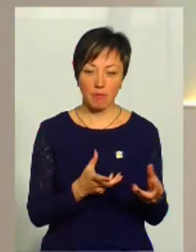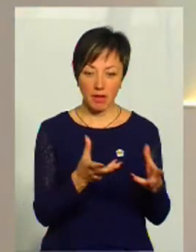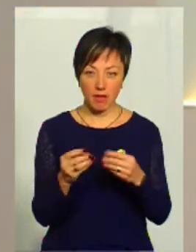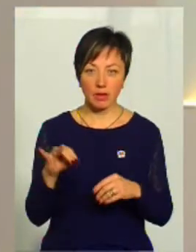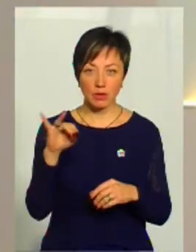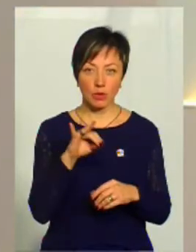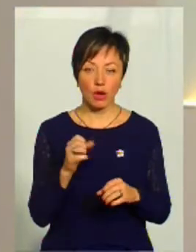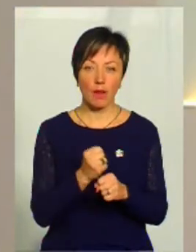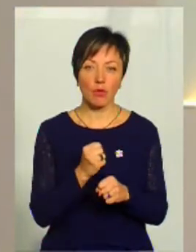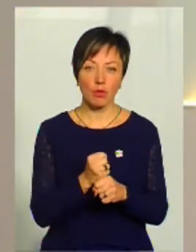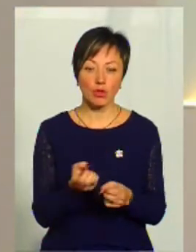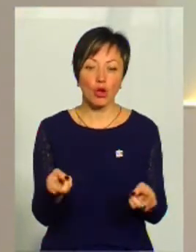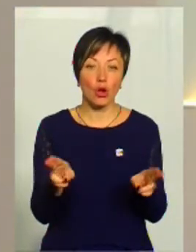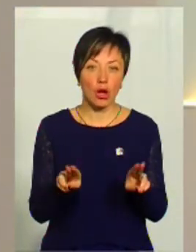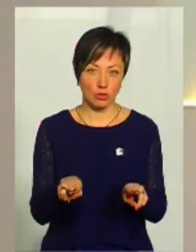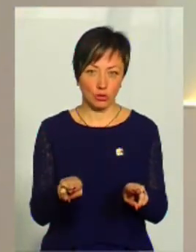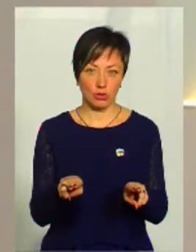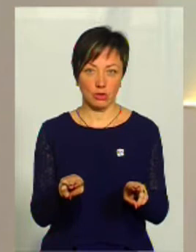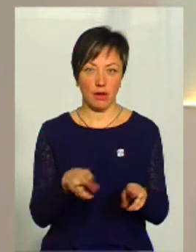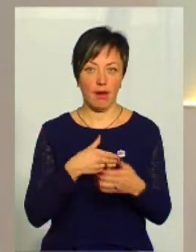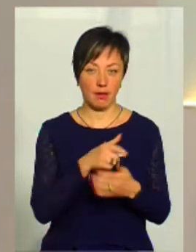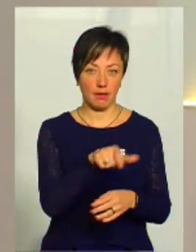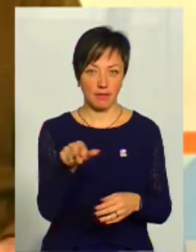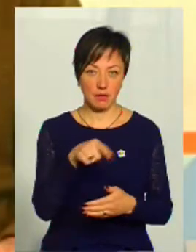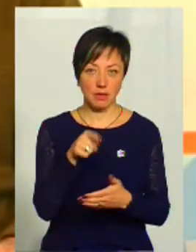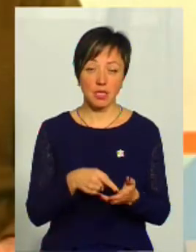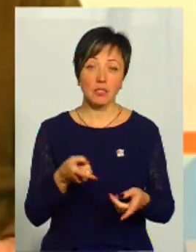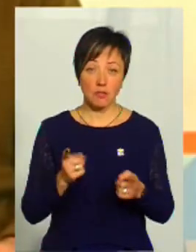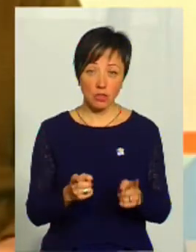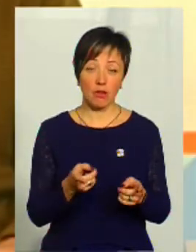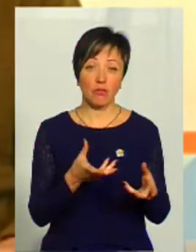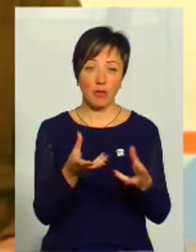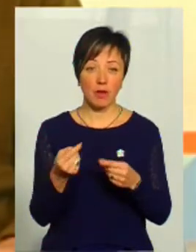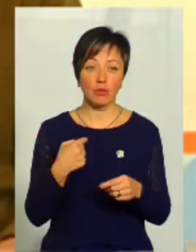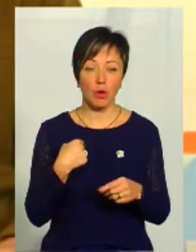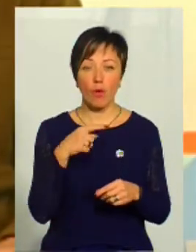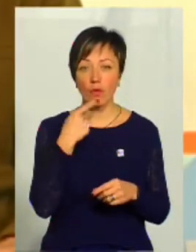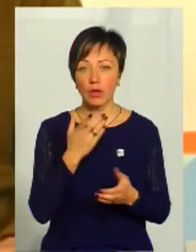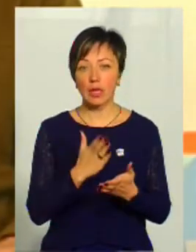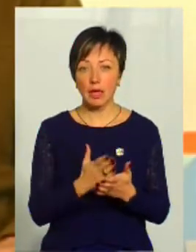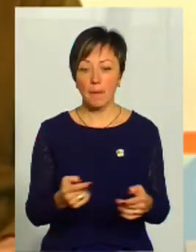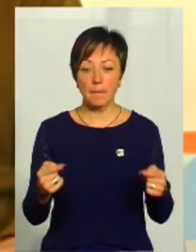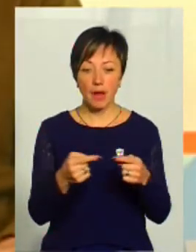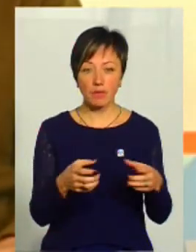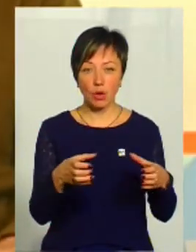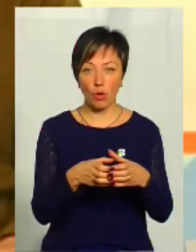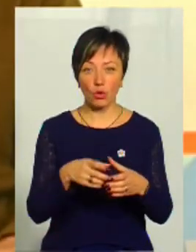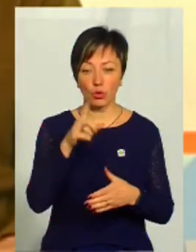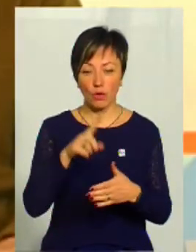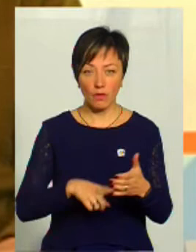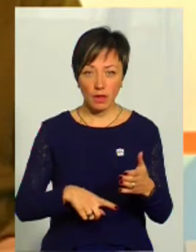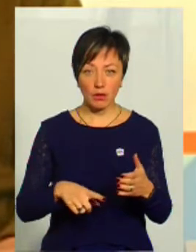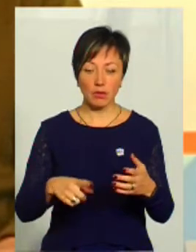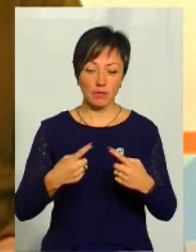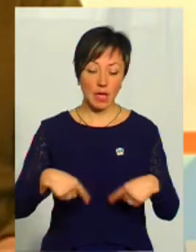історії на роботі решти активістів? Звичайно, позначаються. Тому я і говорила, що є певне коло довіри в